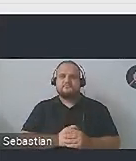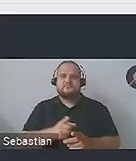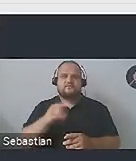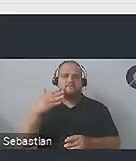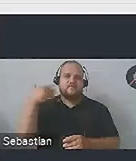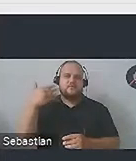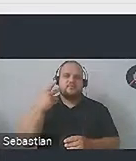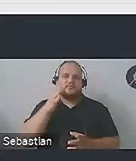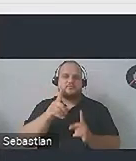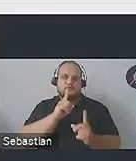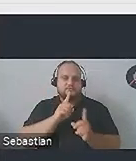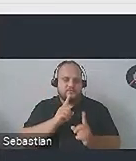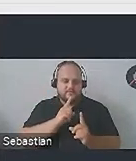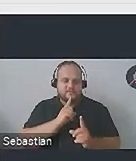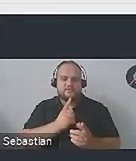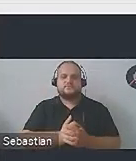więc nie będziemy ze sobą rozmawiać,